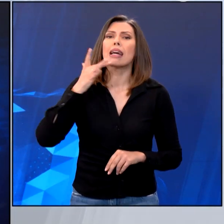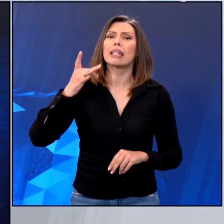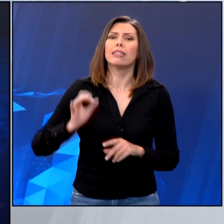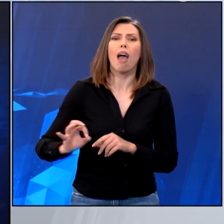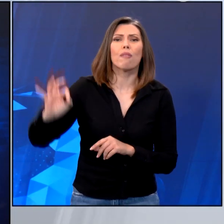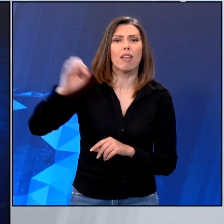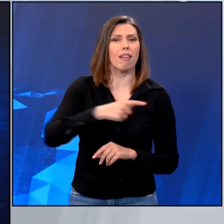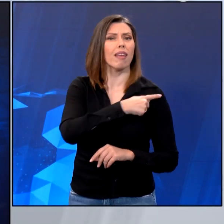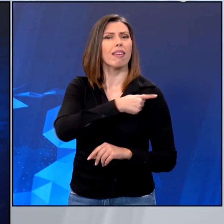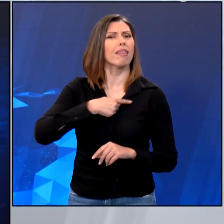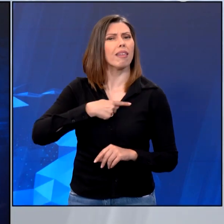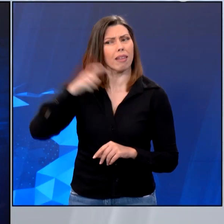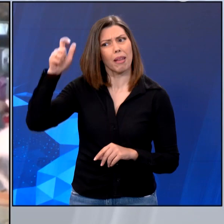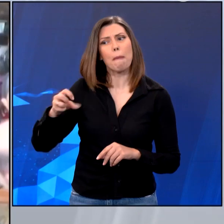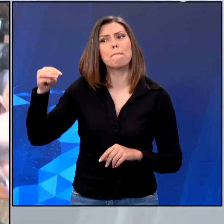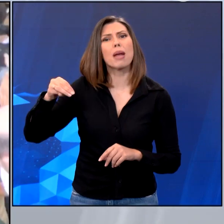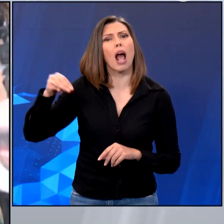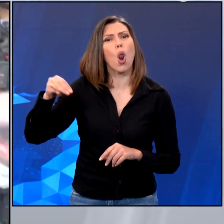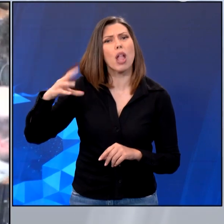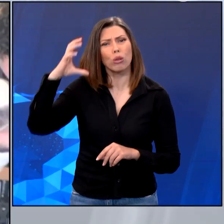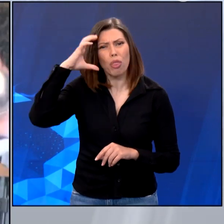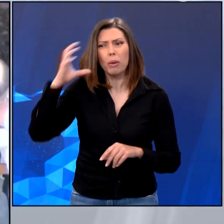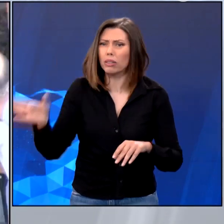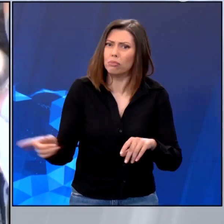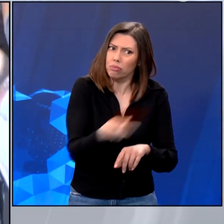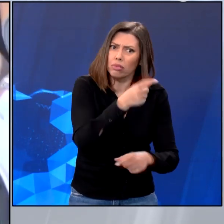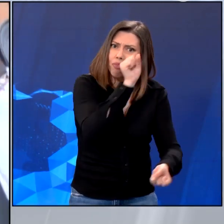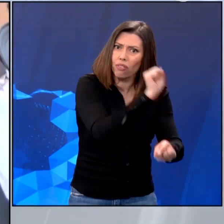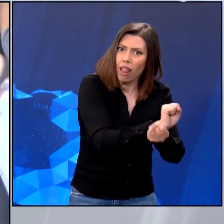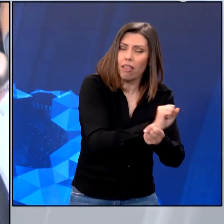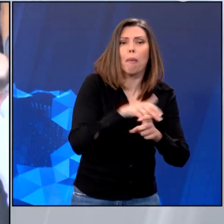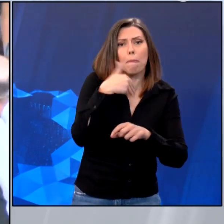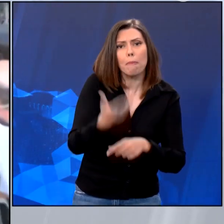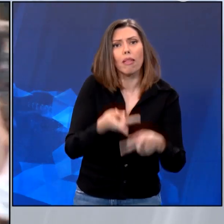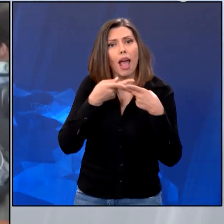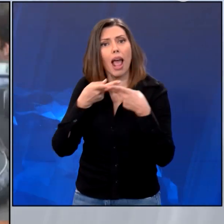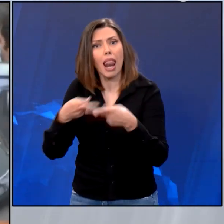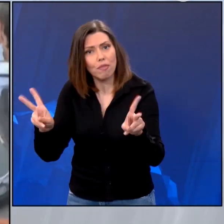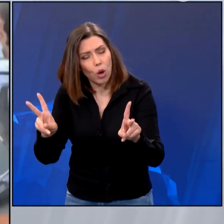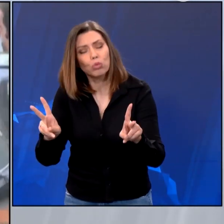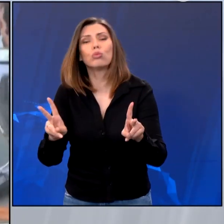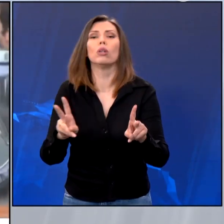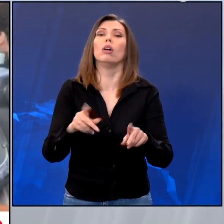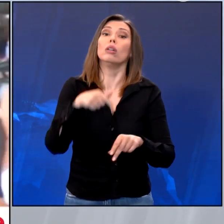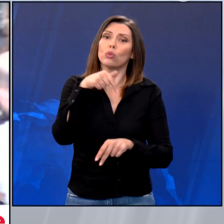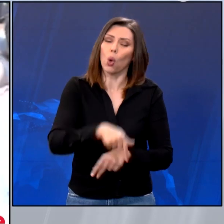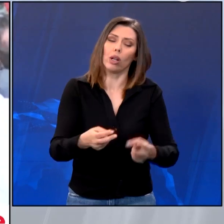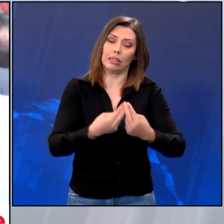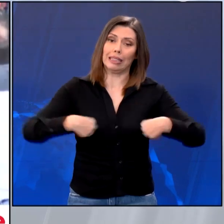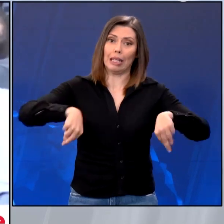αρχηγός της Χρυσής Αυγής Νίκος Μιχαλολιάκος με βούλευμα του Συμβουλίου Εφετών που ακυρώνει το πρωτόδικο με βάση το οποίο